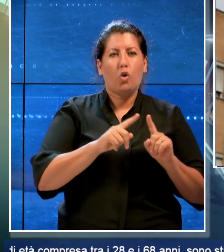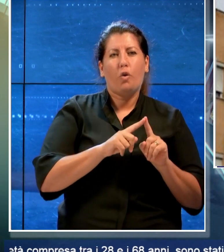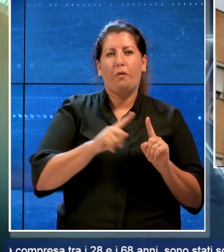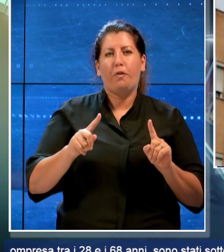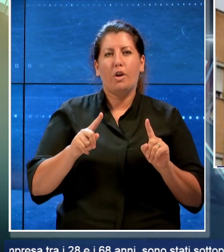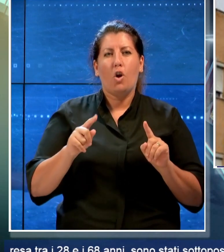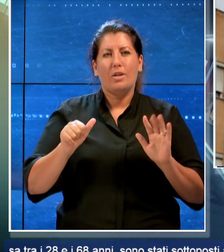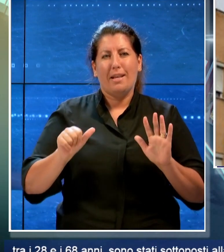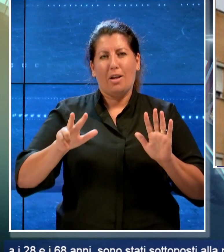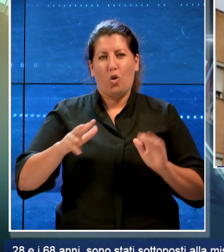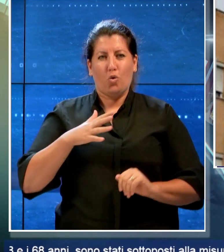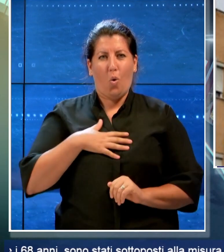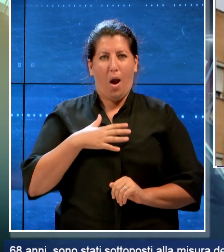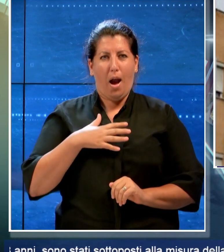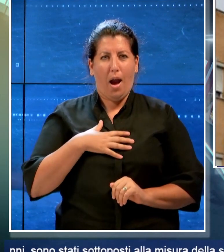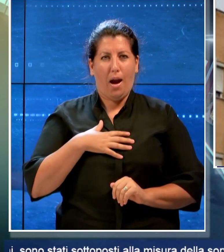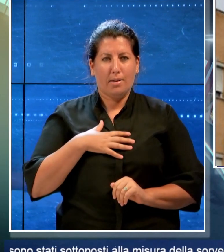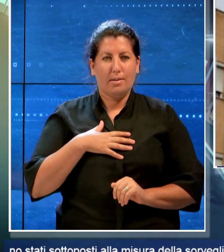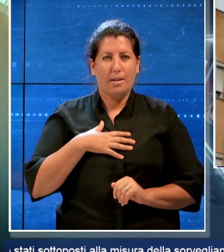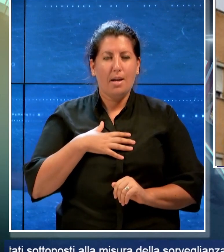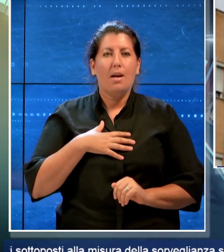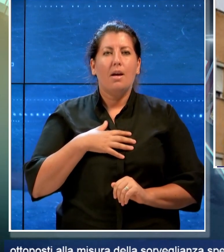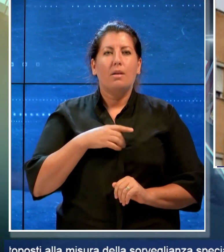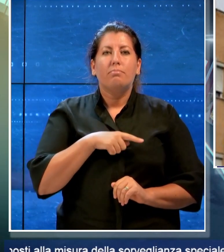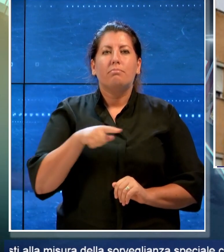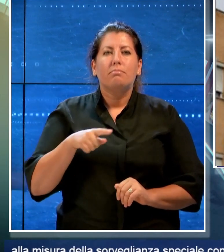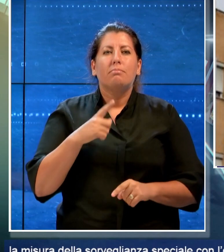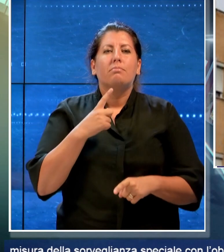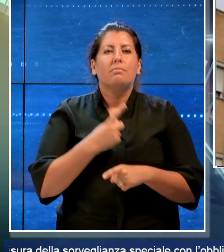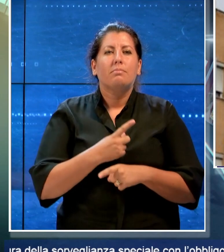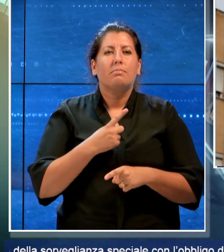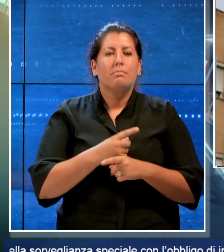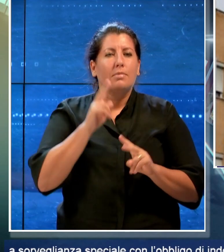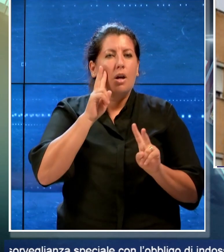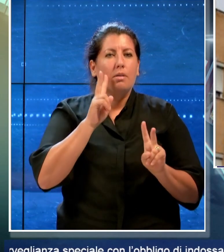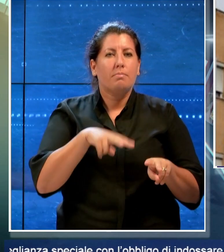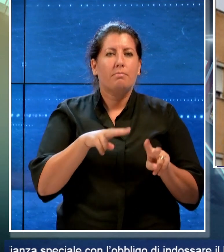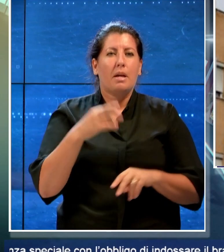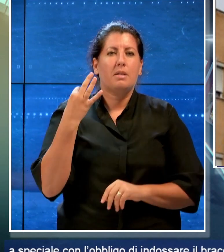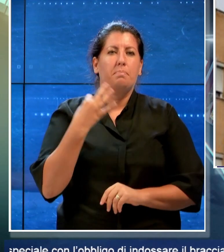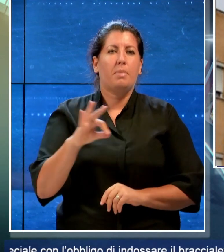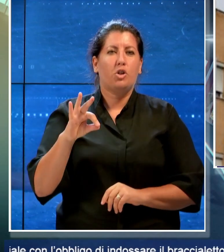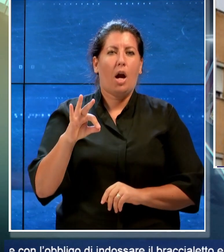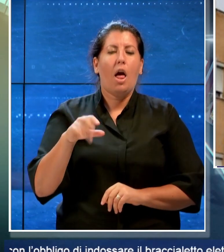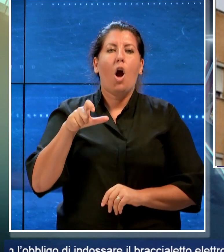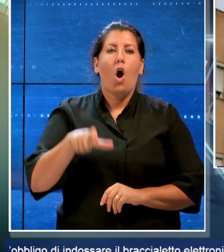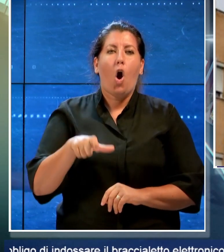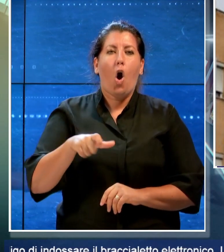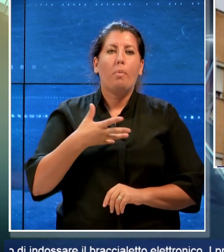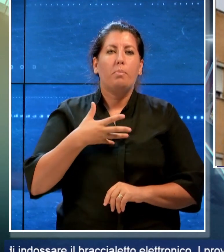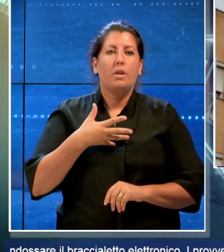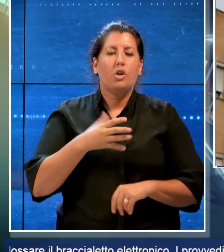68 anni sono stati sottoposti alla misura della sorveglianza speciale con l'obbligo di